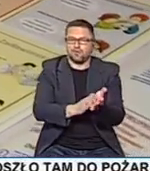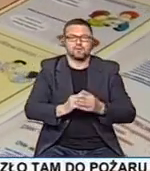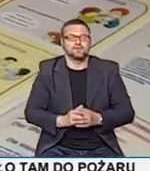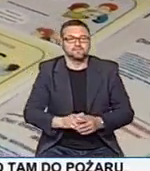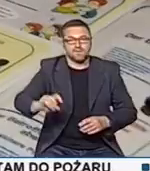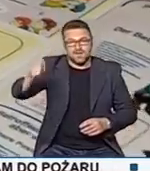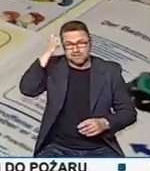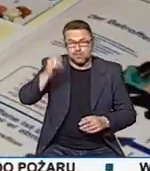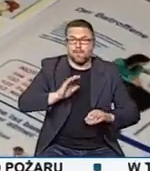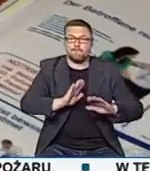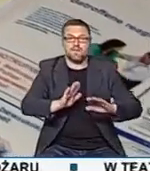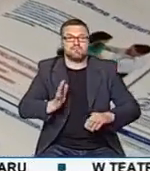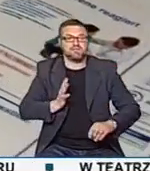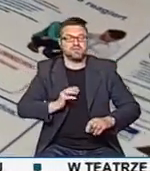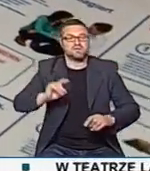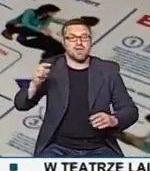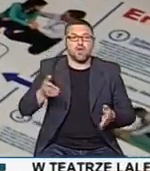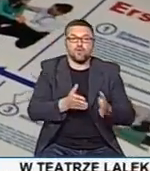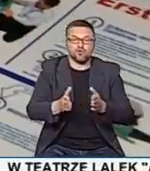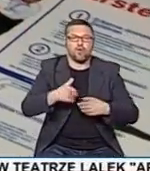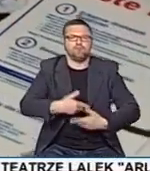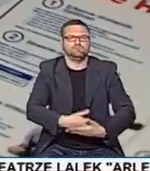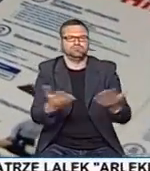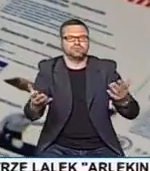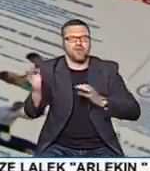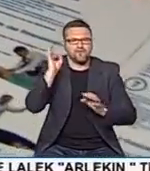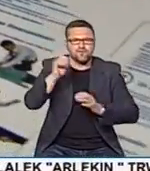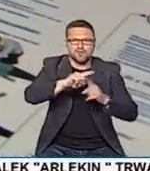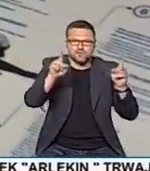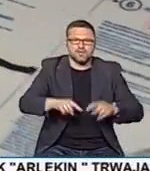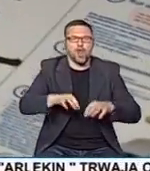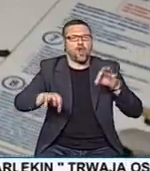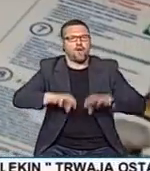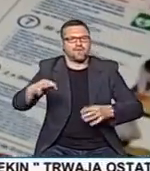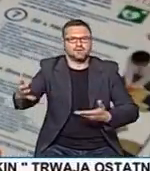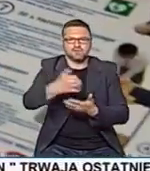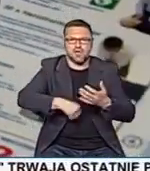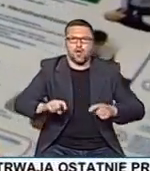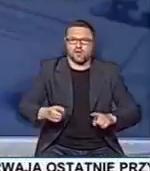Centrum Bezpieczeństwa Ruchu Drogowego wydaje też materiały dydaktyczne i organizuje konferencje i sympozja. Bezpieczeństwa.